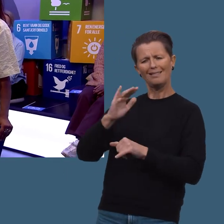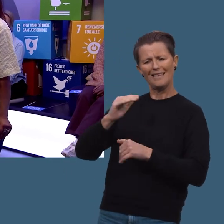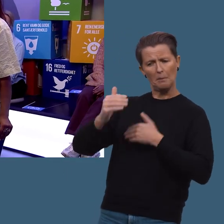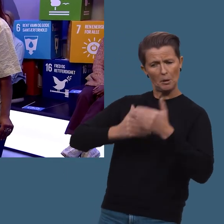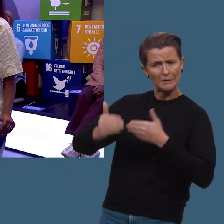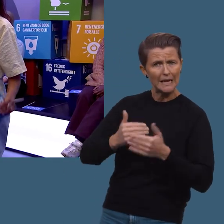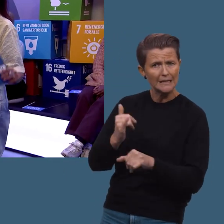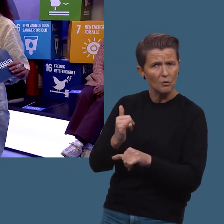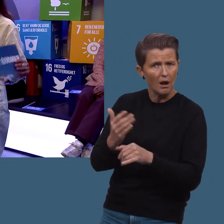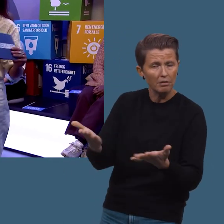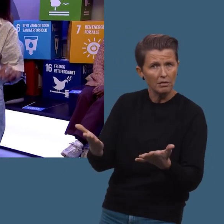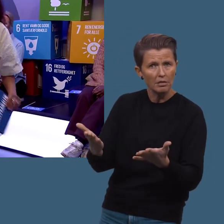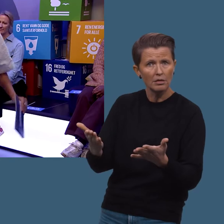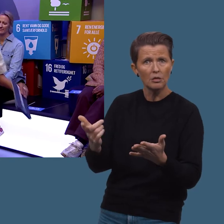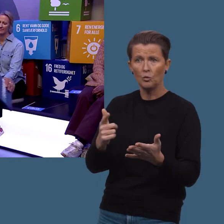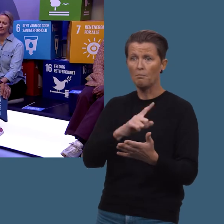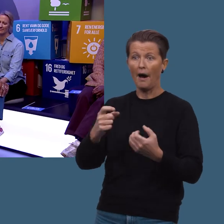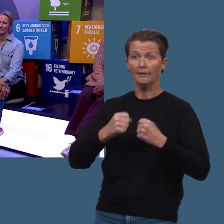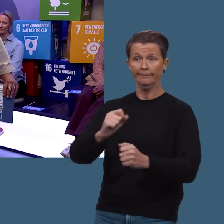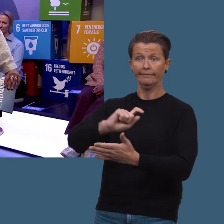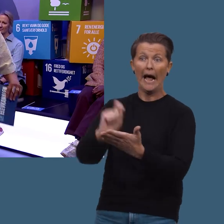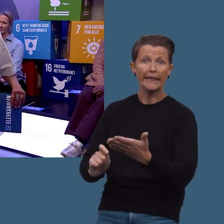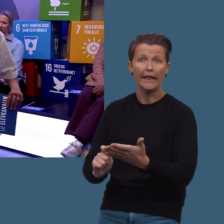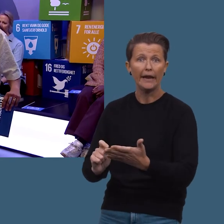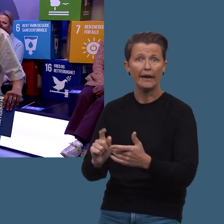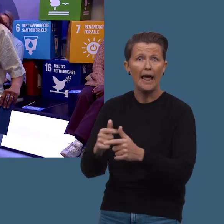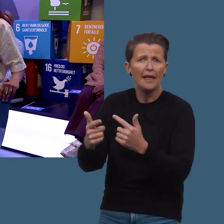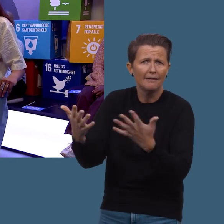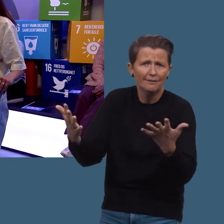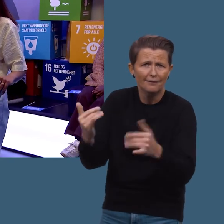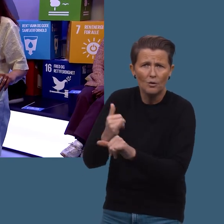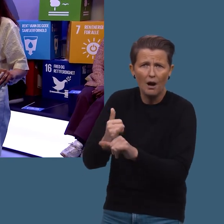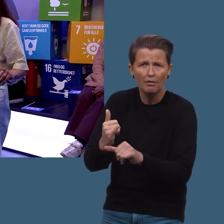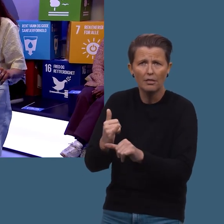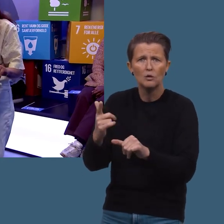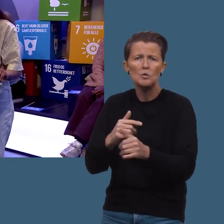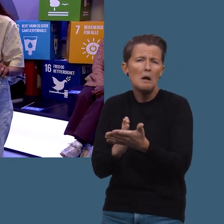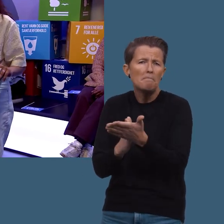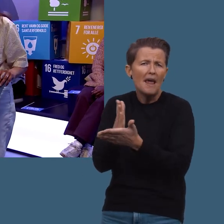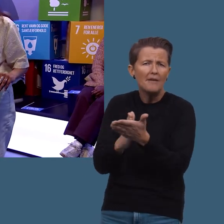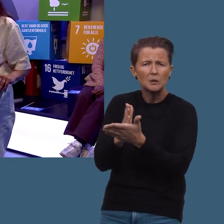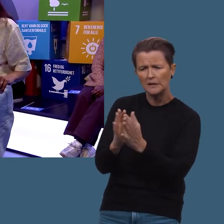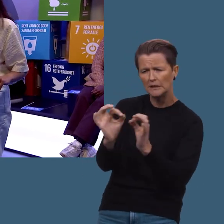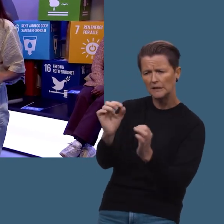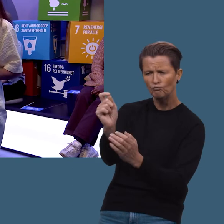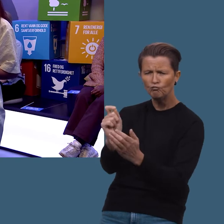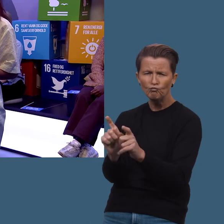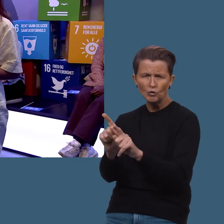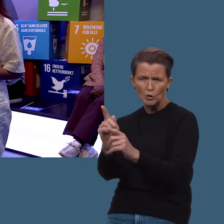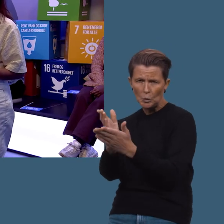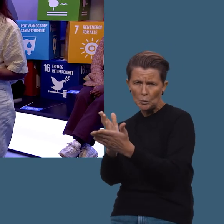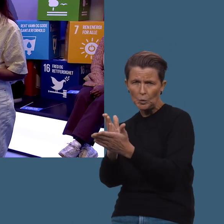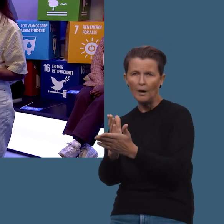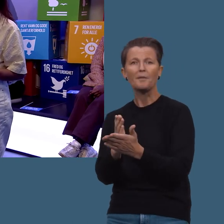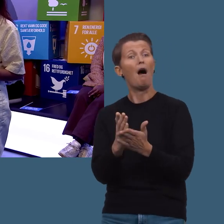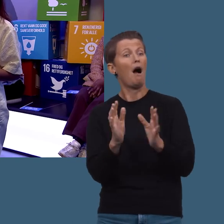prosessen for deg, er det, går du bare i gang, bare tegneløs? Eller er du liksom en perfektionist som tenker at det skal være sånn og sånn og